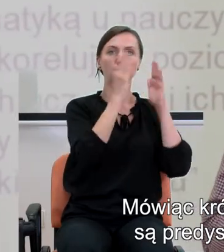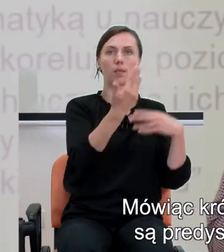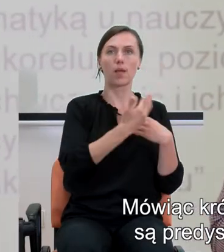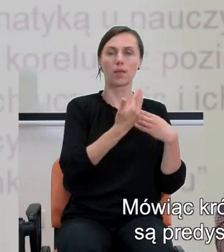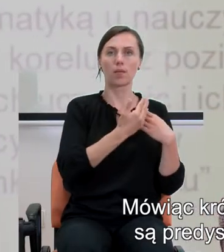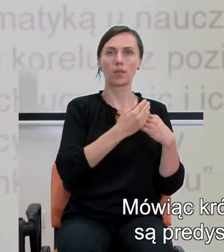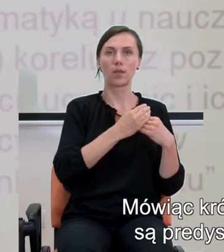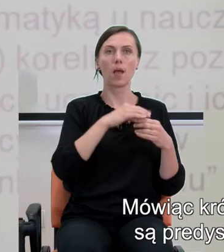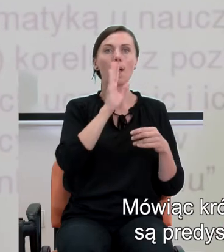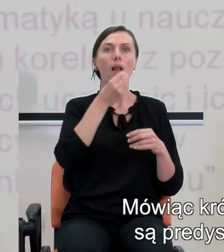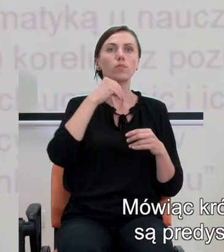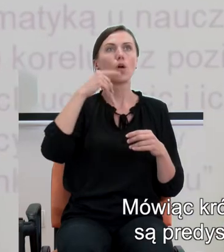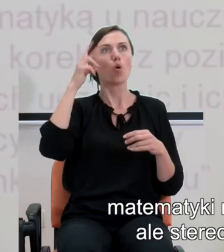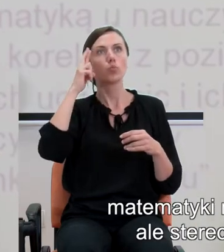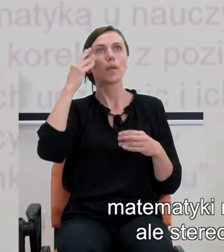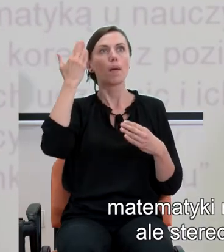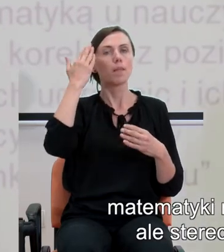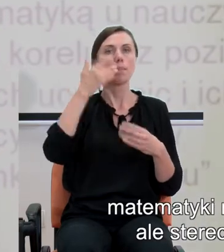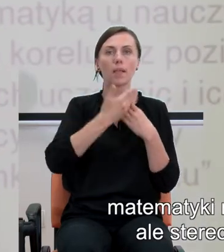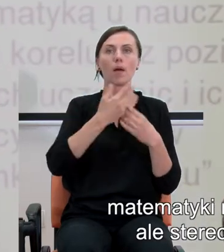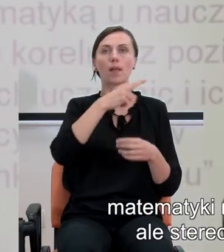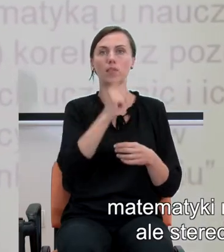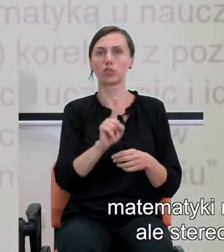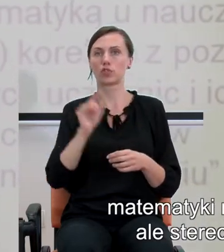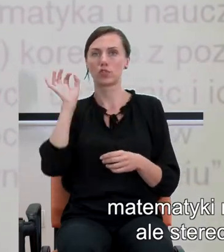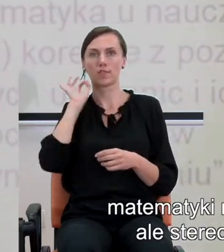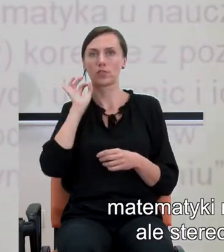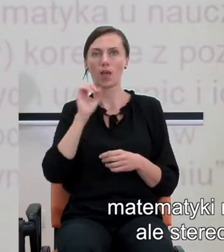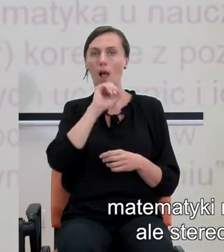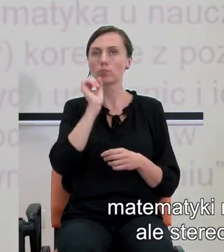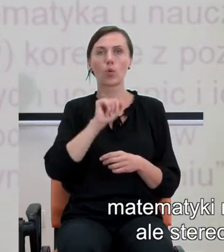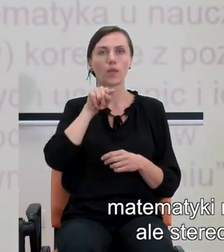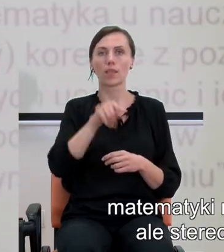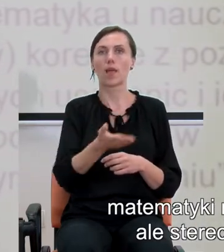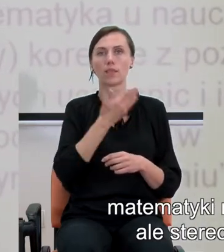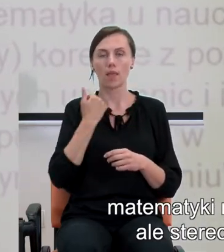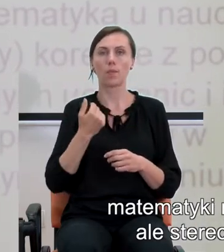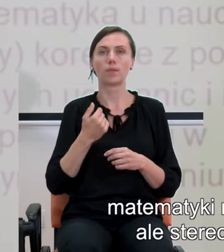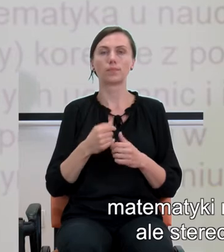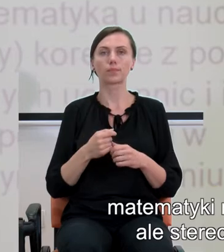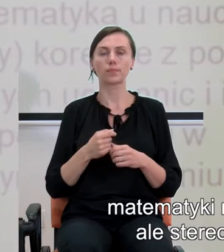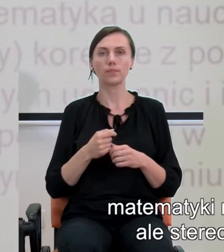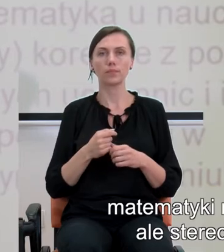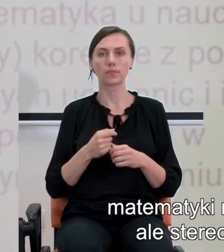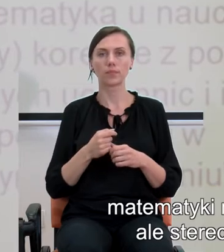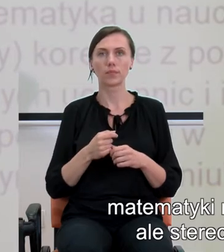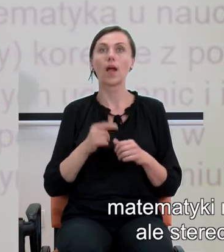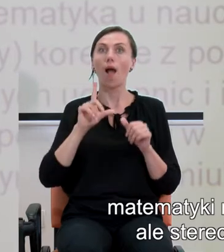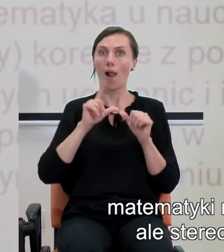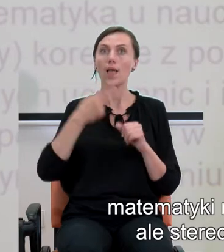lepszej znajomości matematyki niż w przypadku dziewczynek czy kobiet później, ale